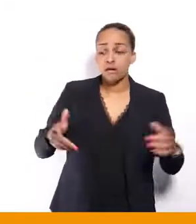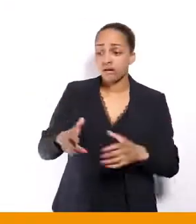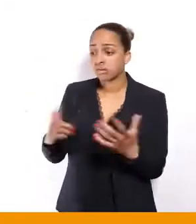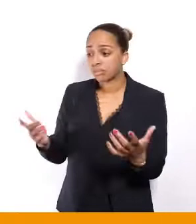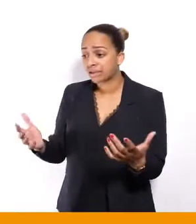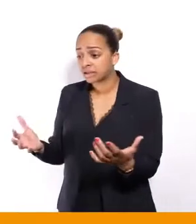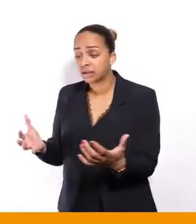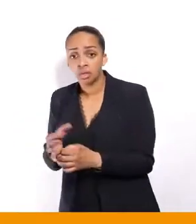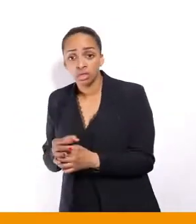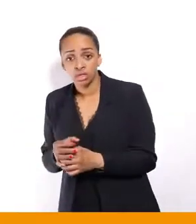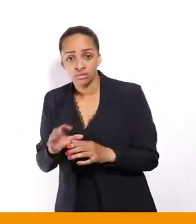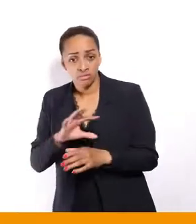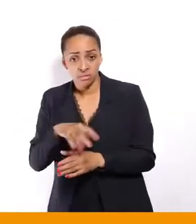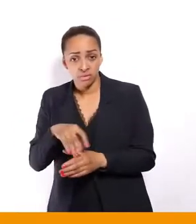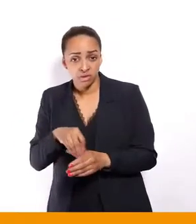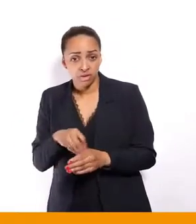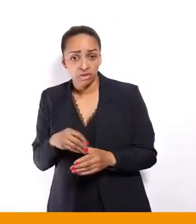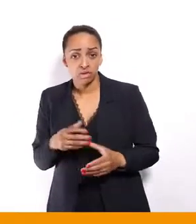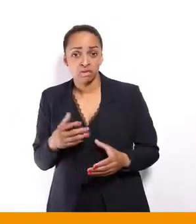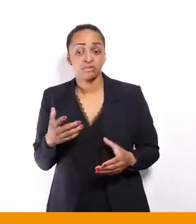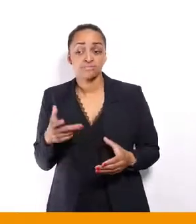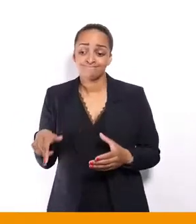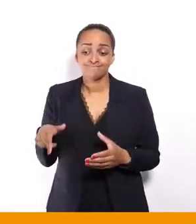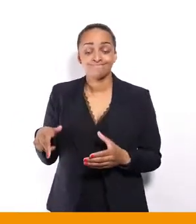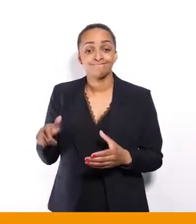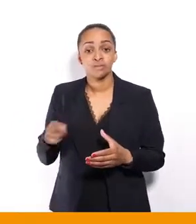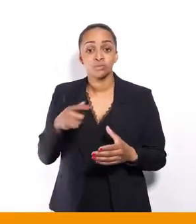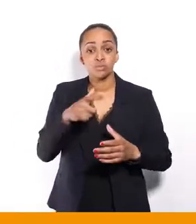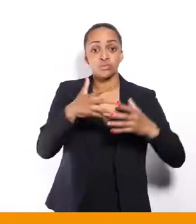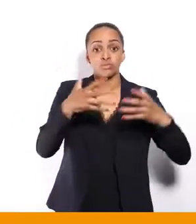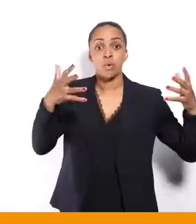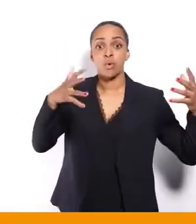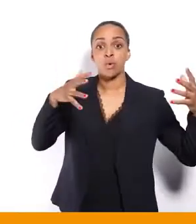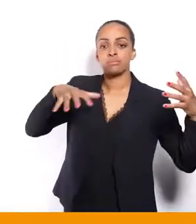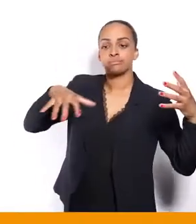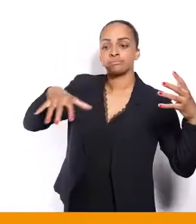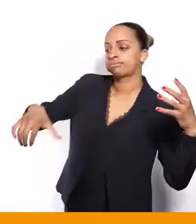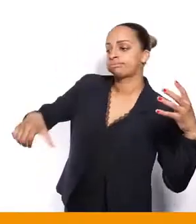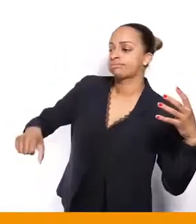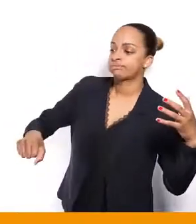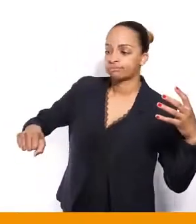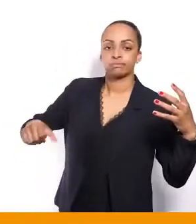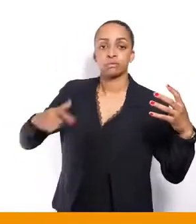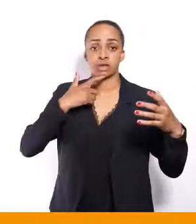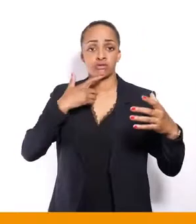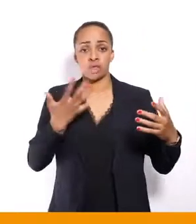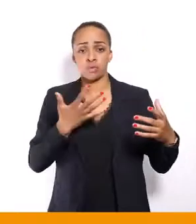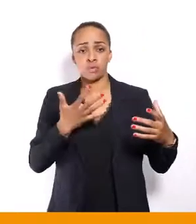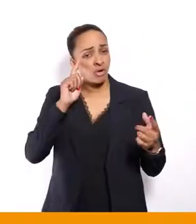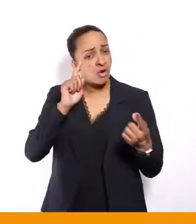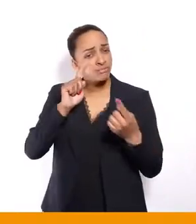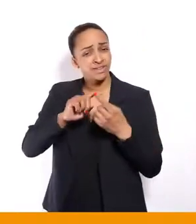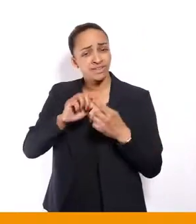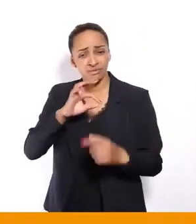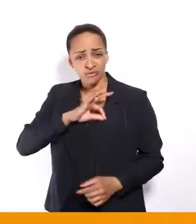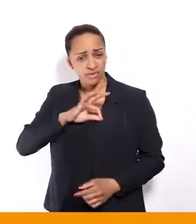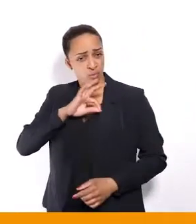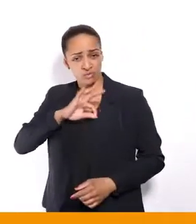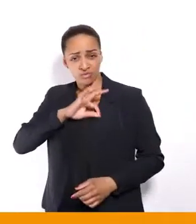la loi des plus grandes. Donc, c'est une course au profit qui impose à chacun, finalement,